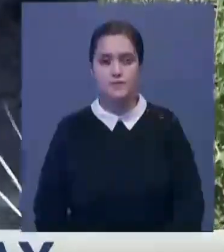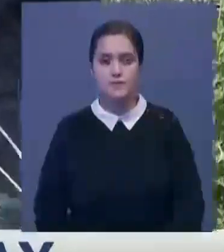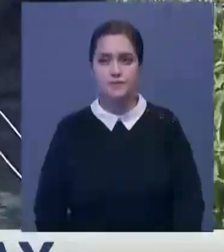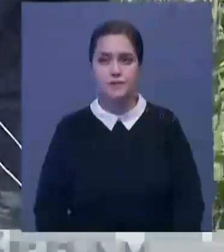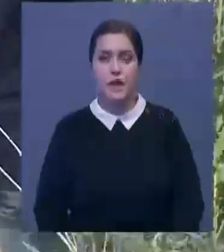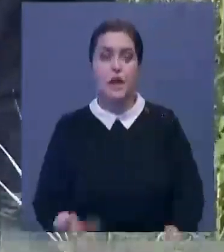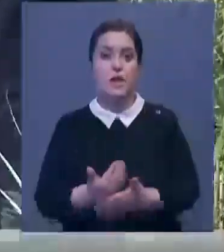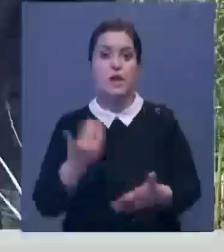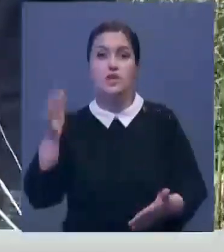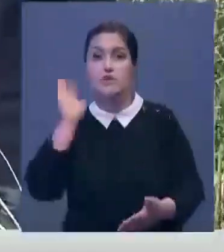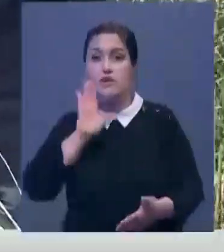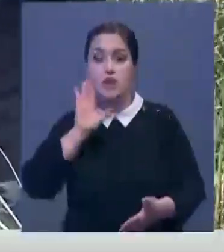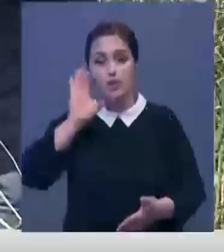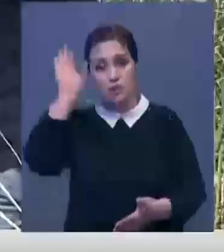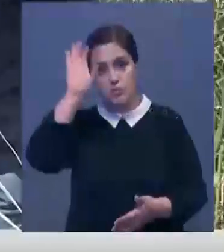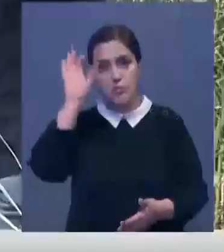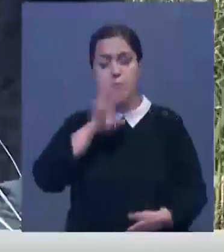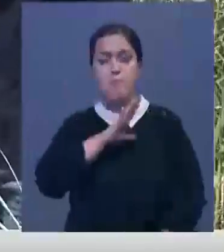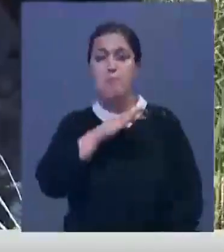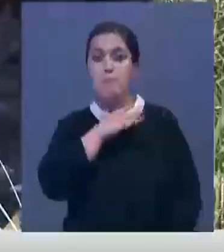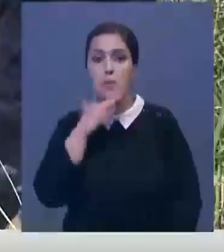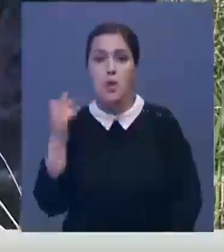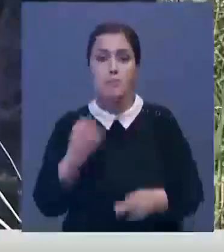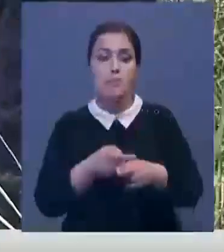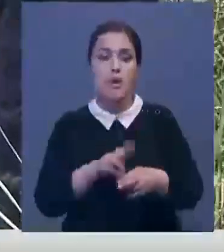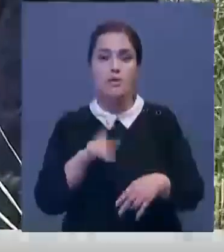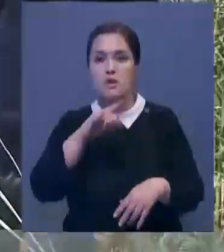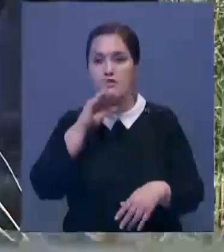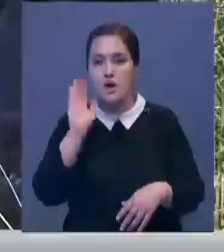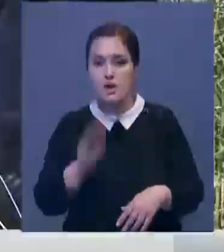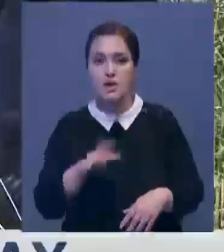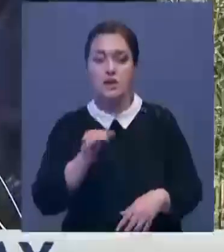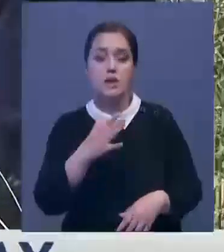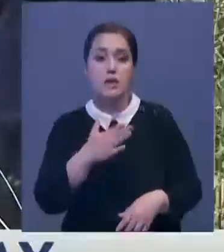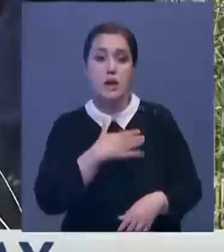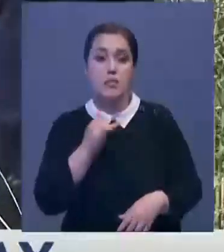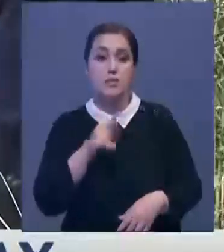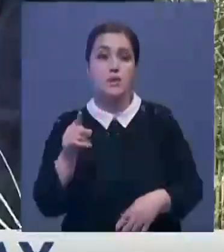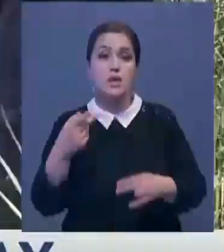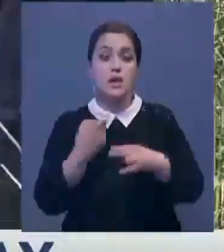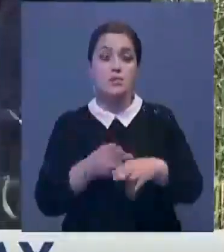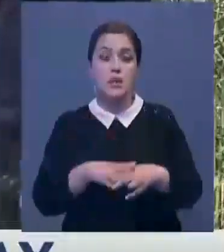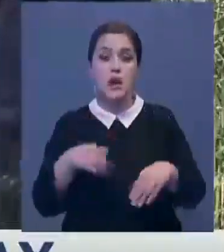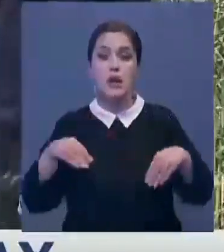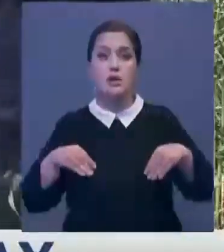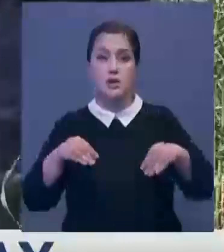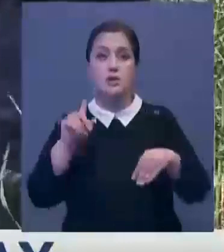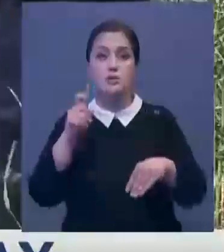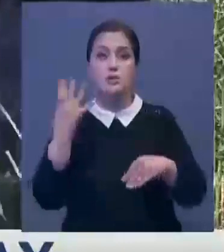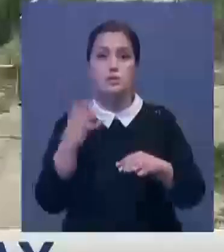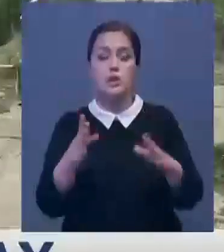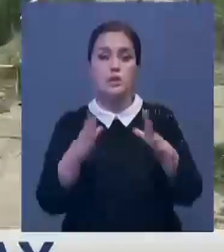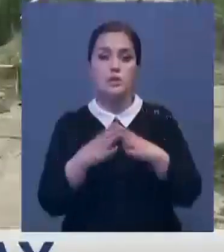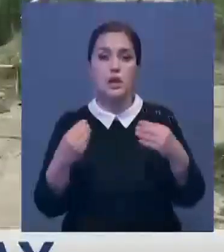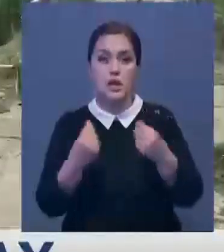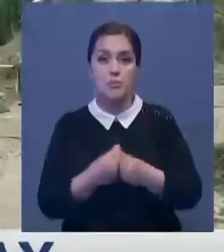Раньше воды в Узбекистане было много. Соответственно, влаги хватало и нам. Из этого небольшого канала огороды поливают 140 семей.